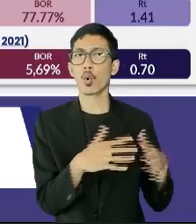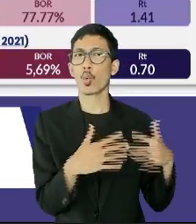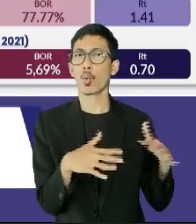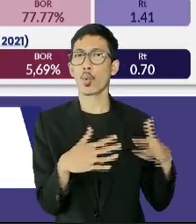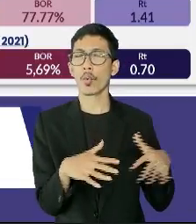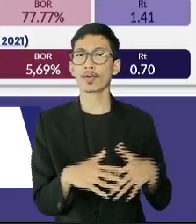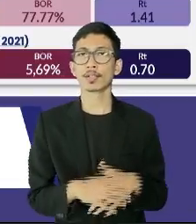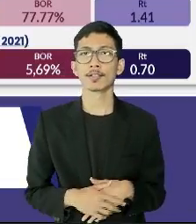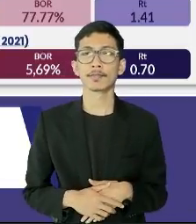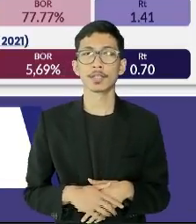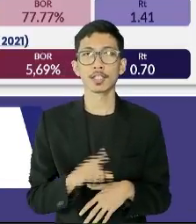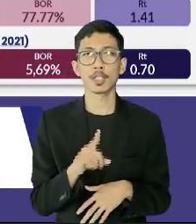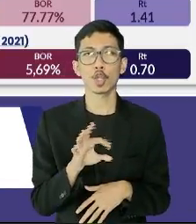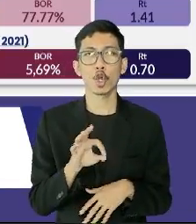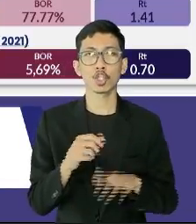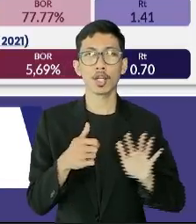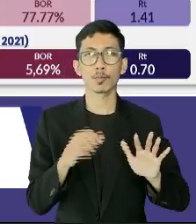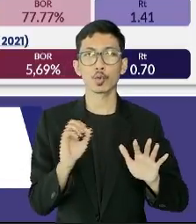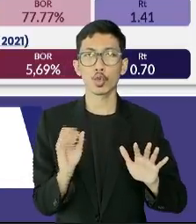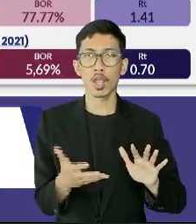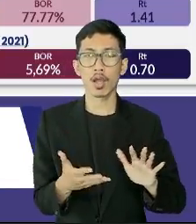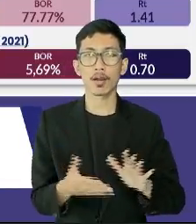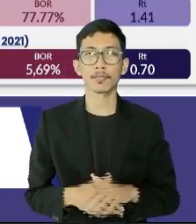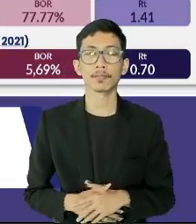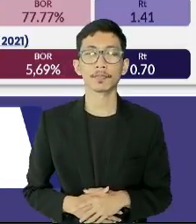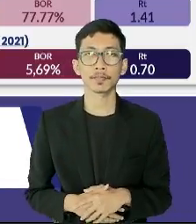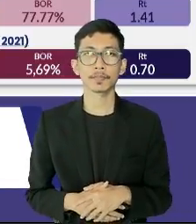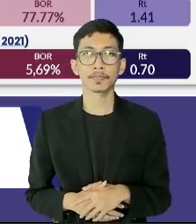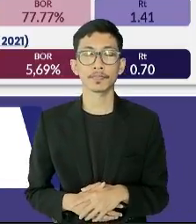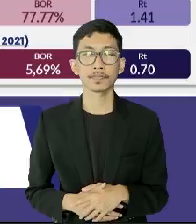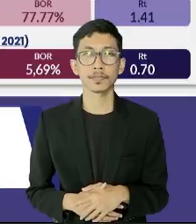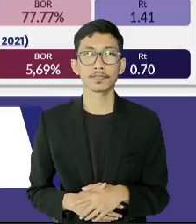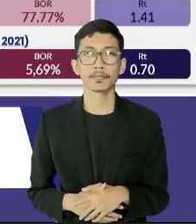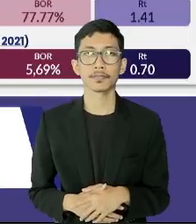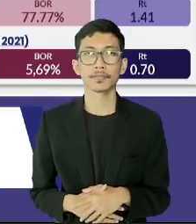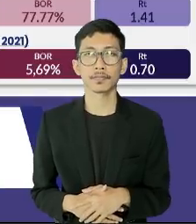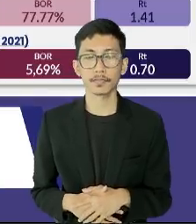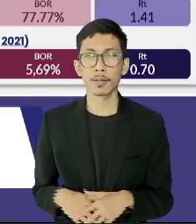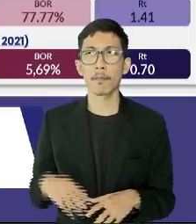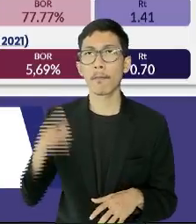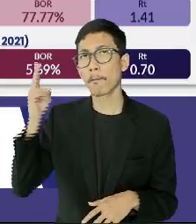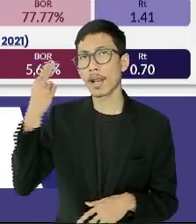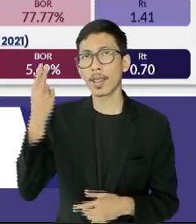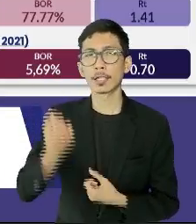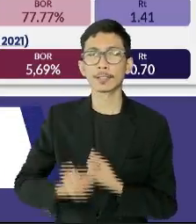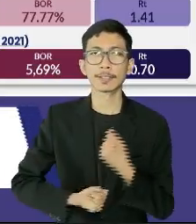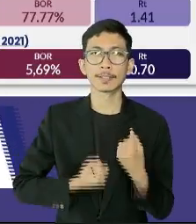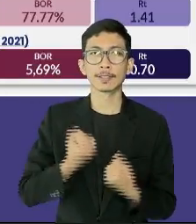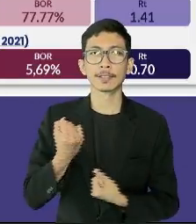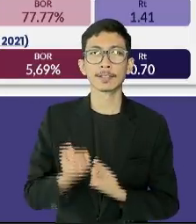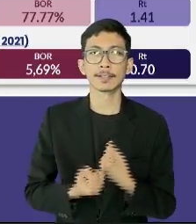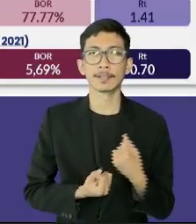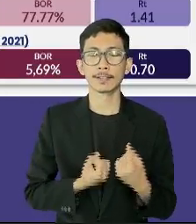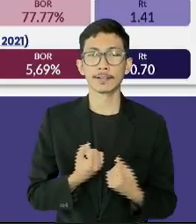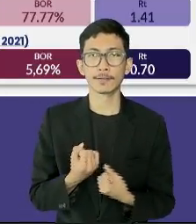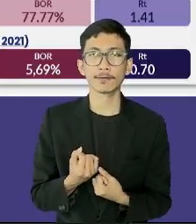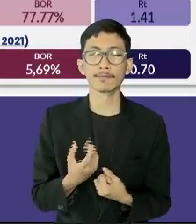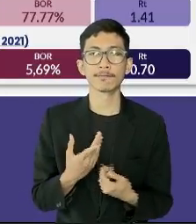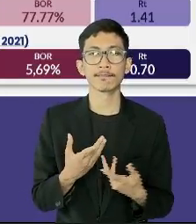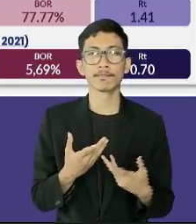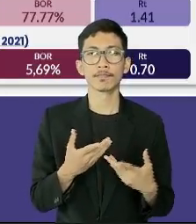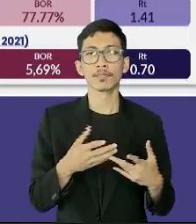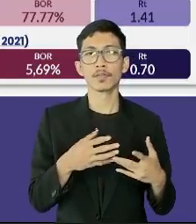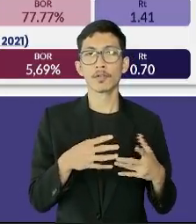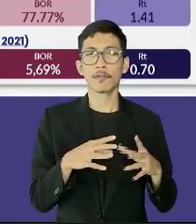divaksinasi. Untuk selanjutnya, pemerintah terus berupaya meningkatkan cakupan vaksinasi secara